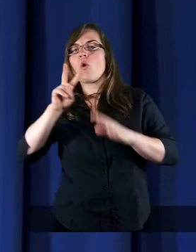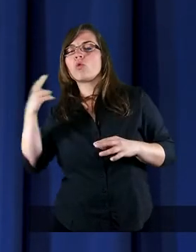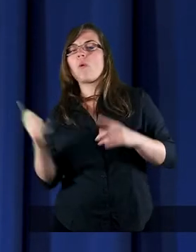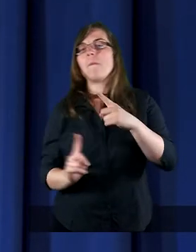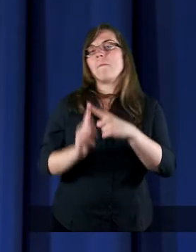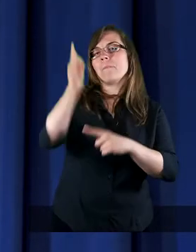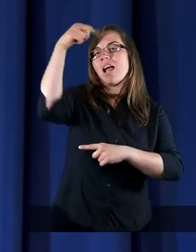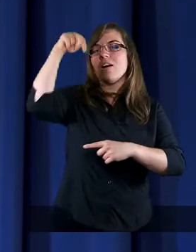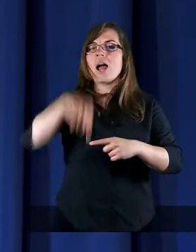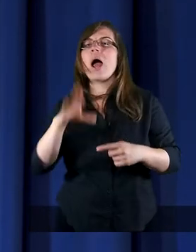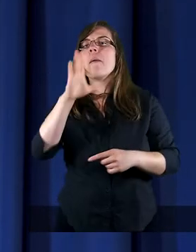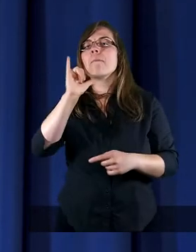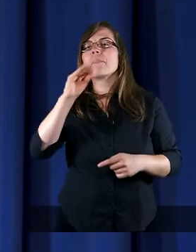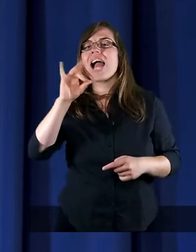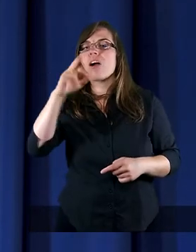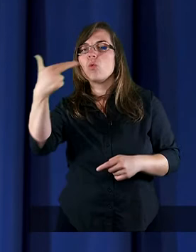bieguna zimna.